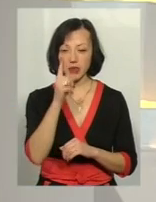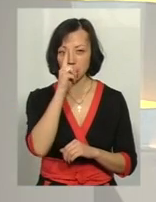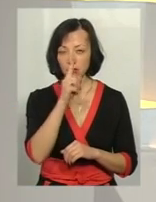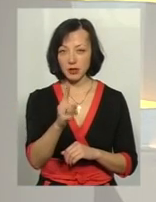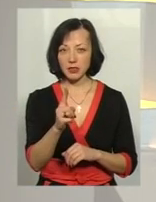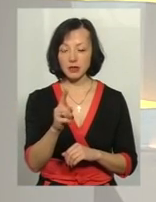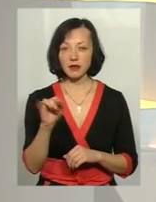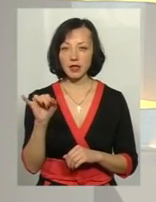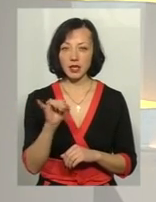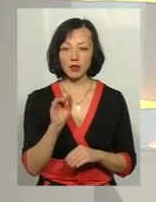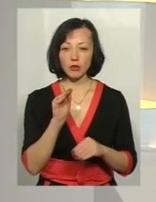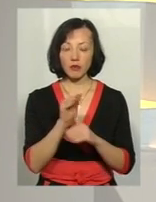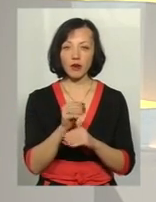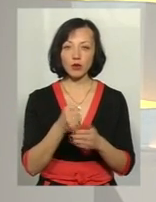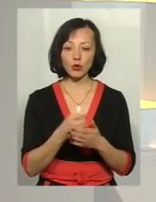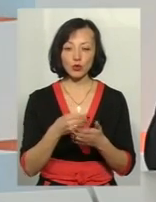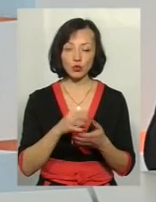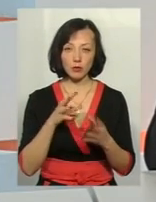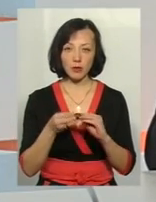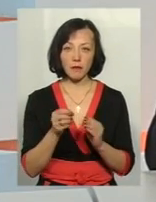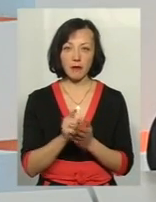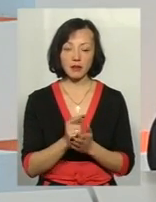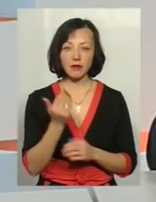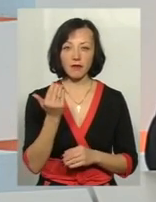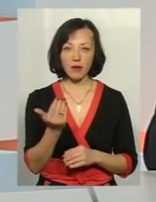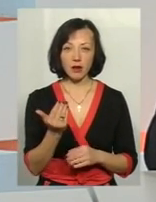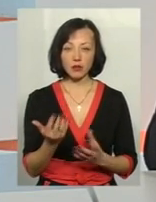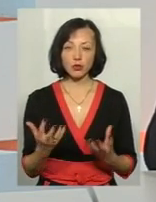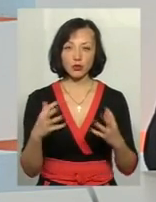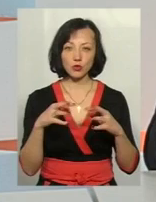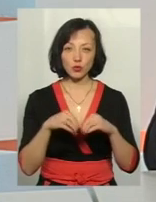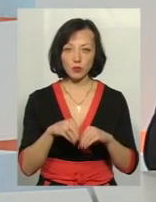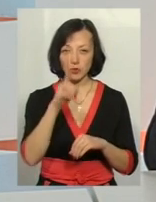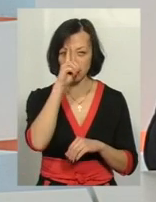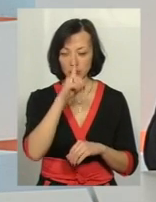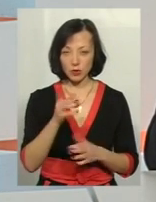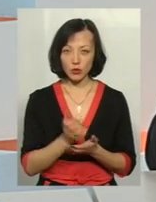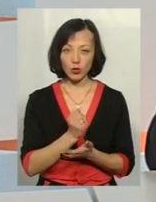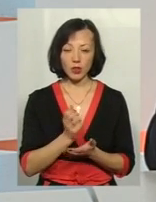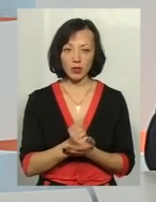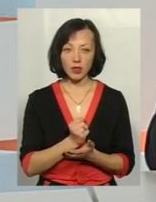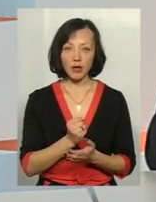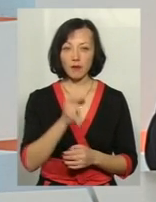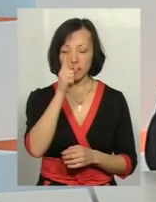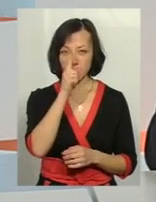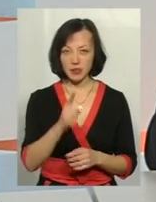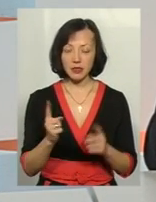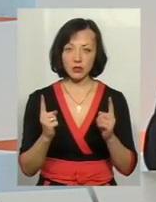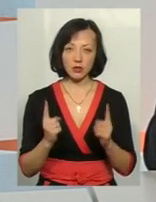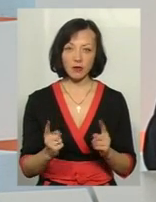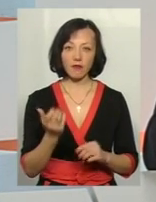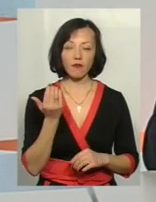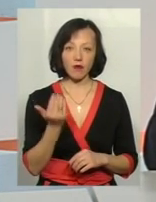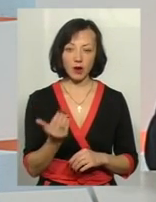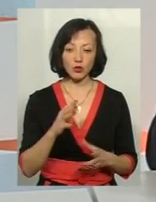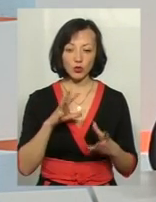і додається до суми вашої пенсії, і це буде ваш місячний дохід. Тобто, йдеться, що місячний дохід ваш,